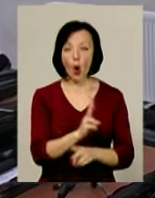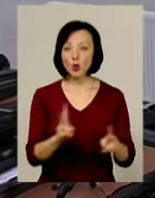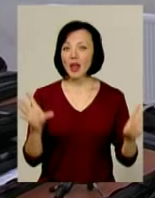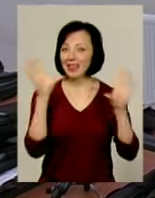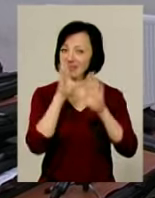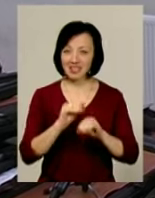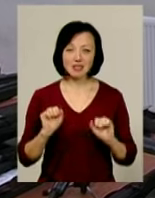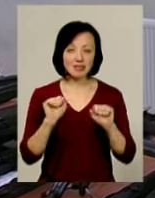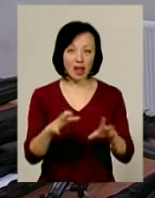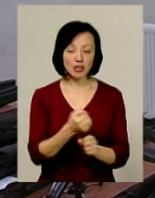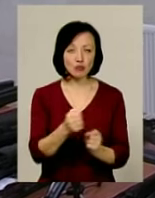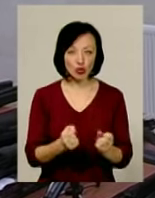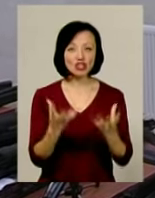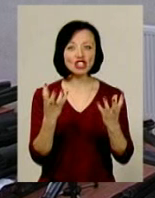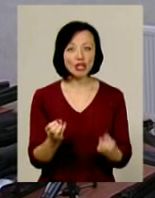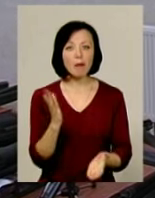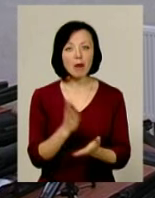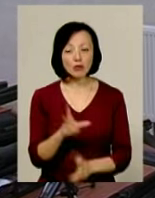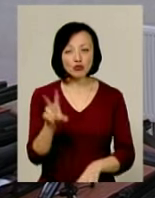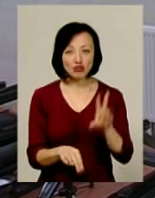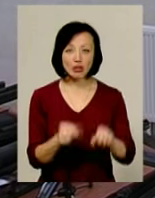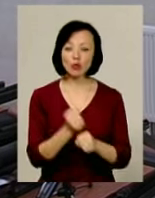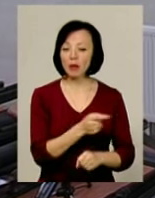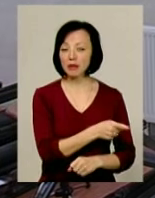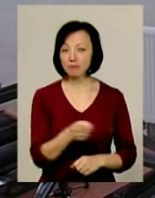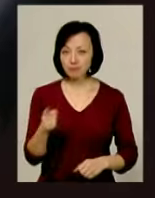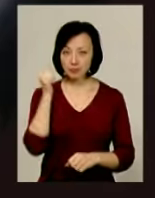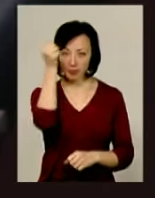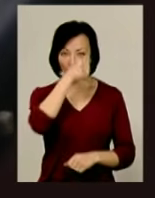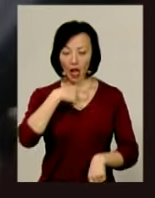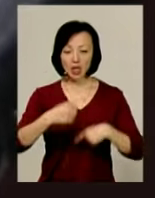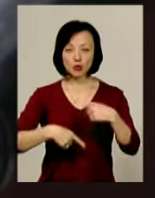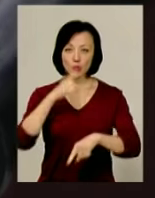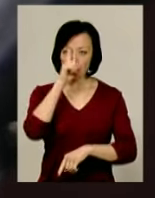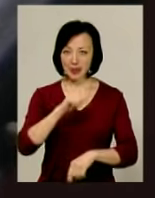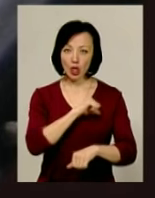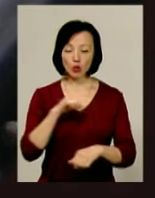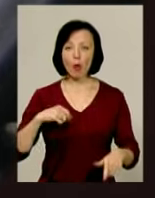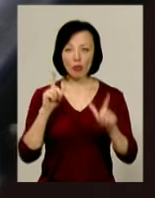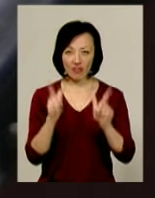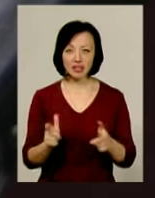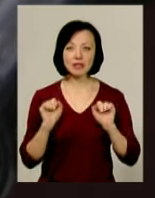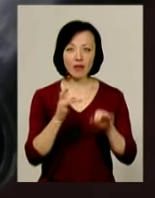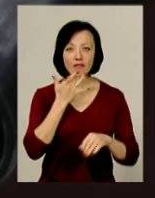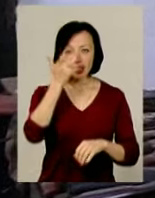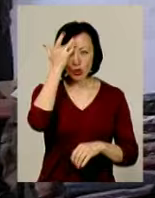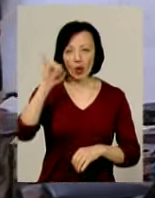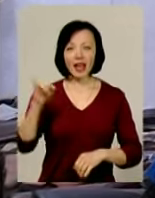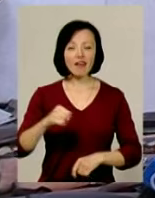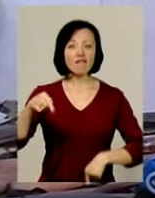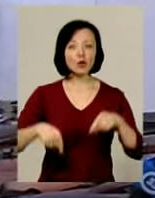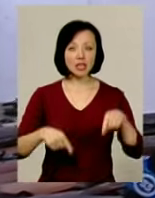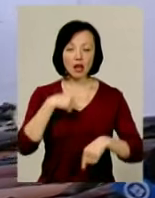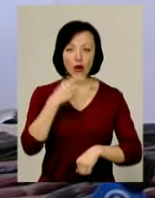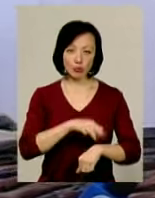не встиг здати незаконну зброю, ще матимуть шанс зробити це протягом року. Наступні місячники добровільного здавання відбудуться влітку та восени, кажуть